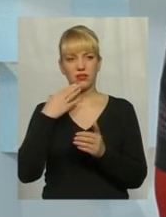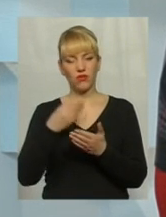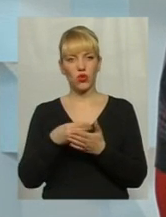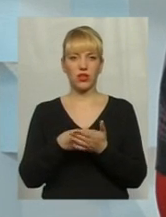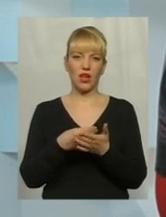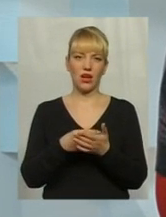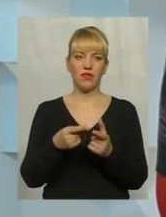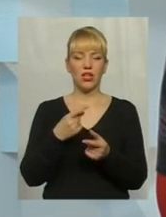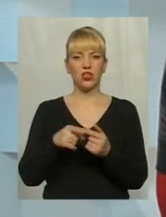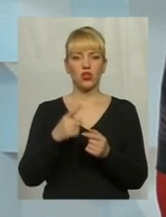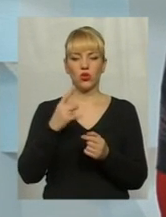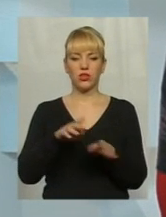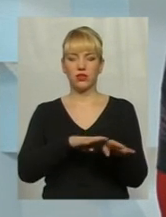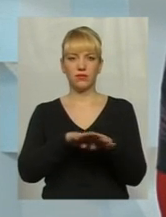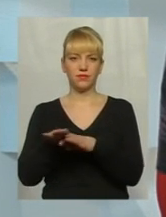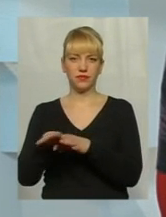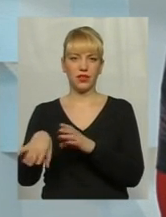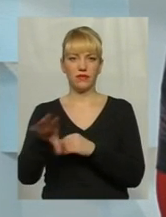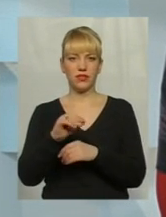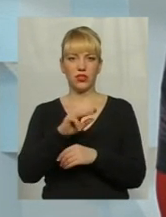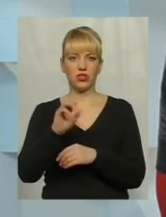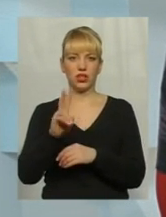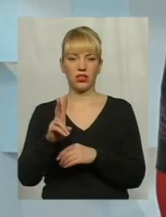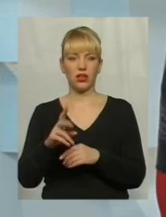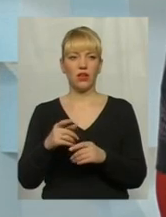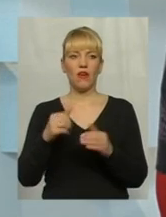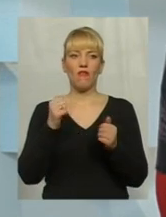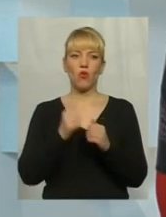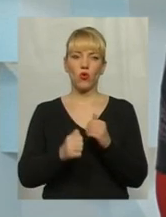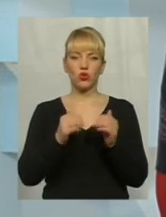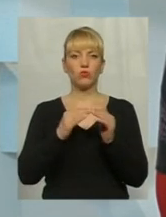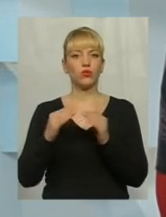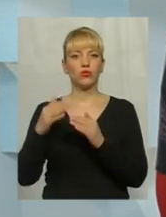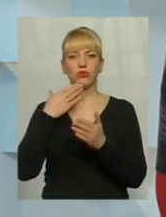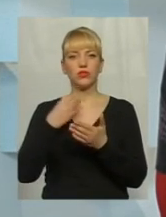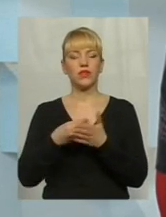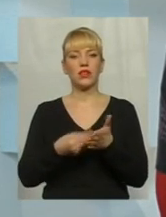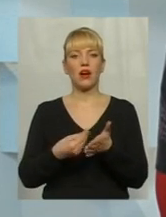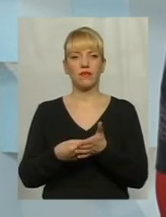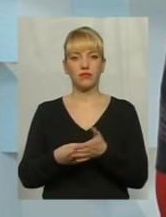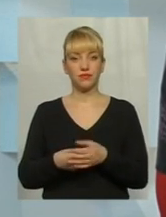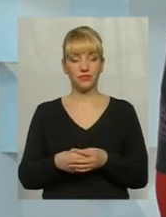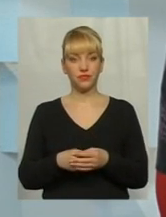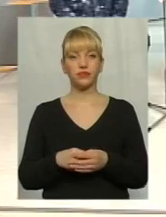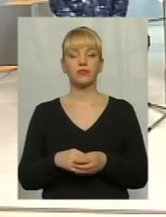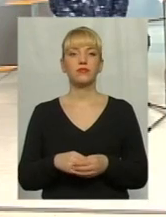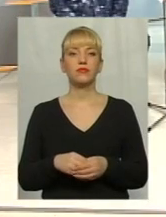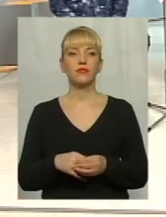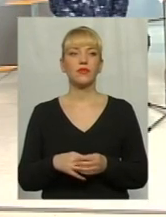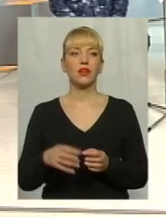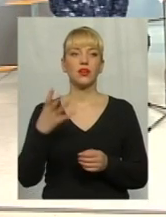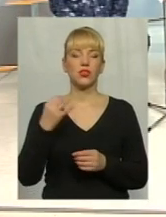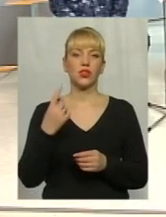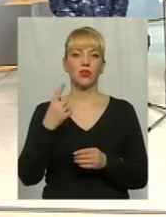тарифи? Чи у вас один тариф для всіх ЖЕКів? В кожному будинку свій тариф. В кожному будинку, так. В мене ще